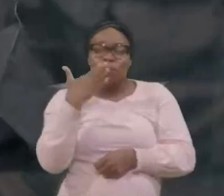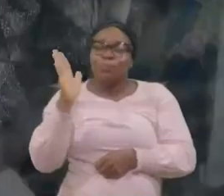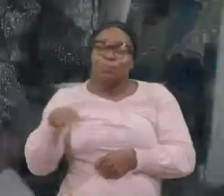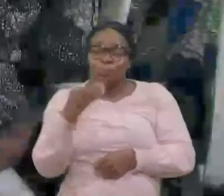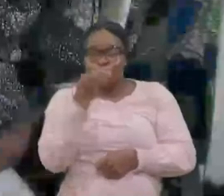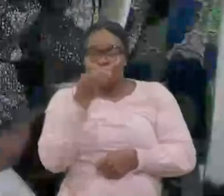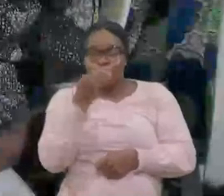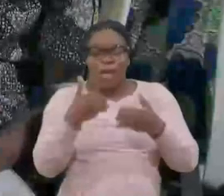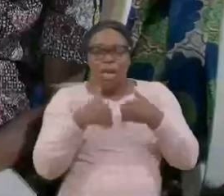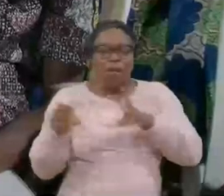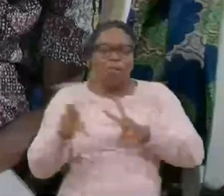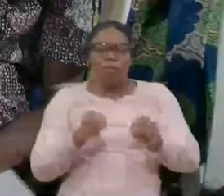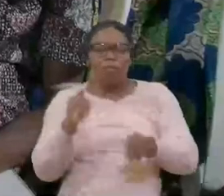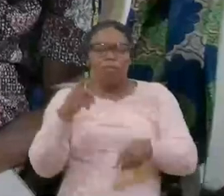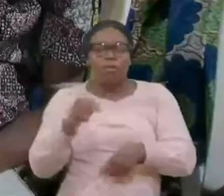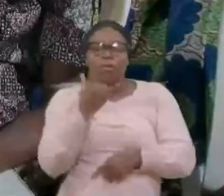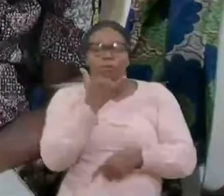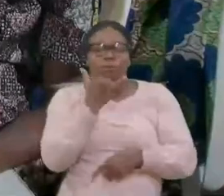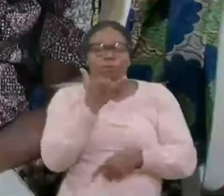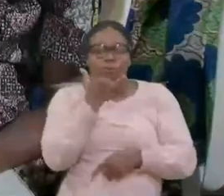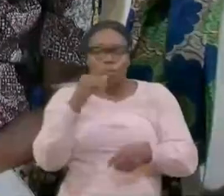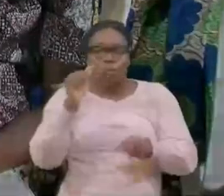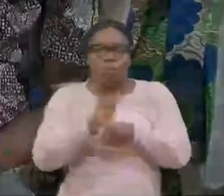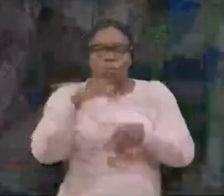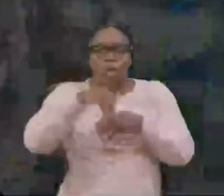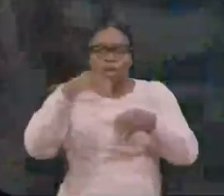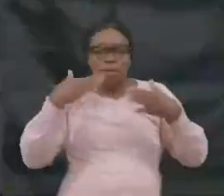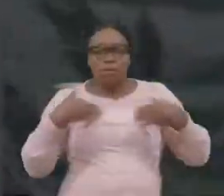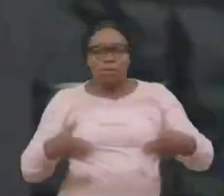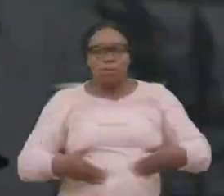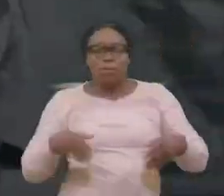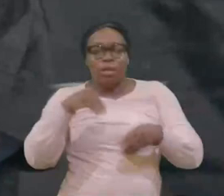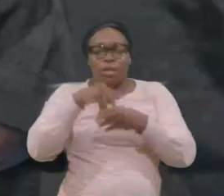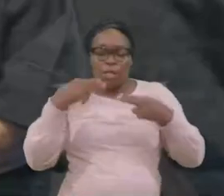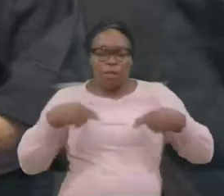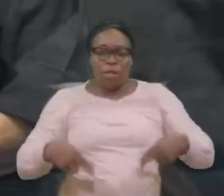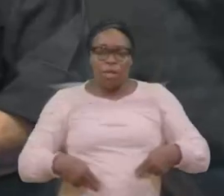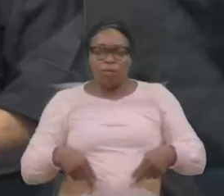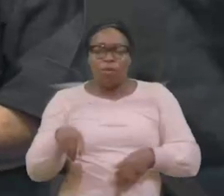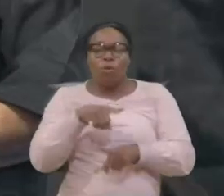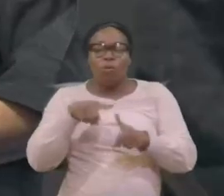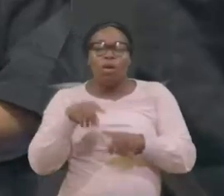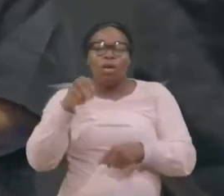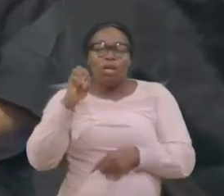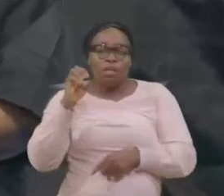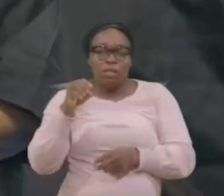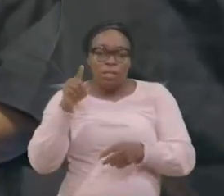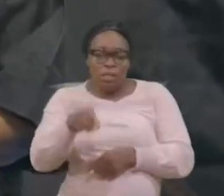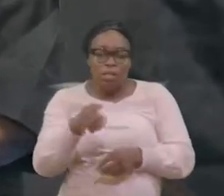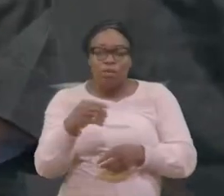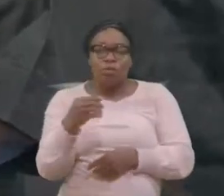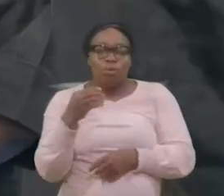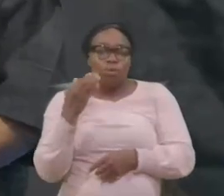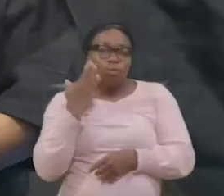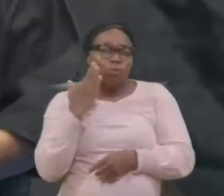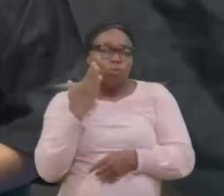souffrance, A fait le travail, Où est-ce qu'il dormait? Quand il prenait soin des